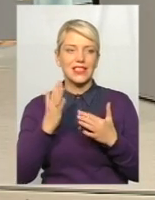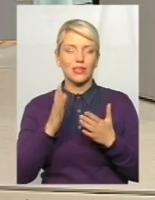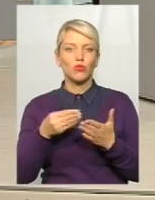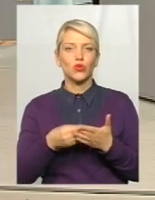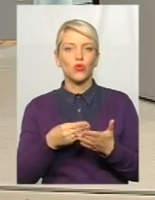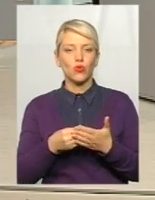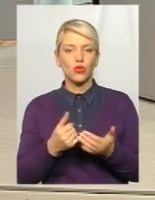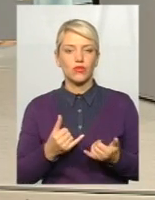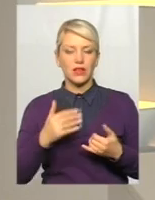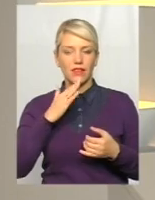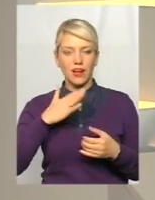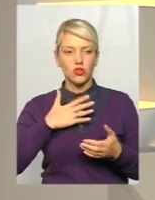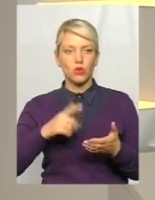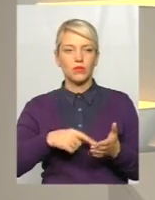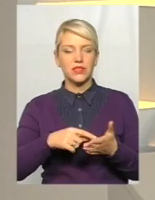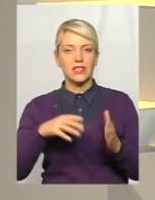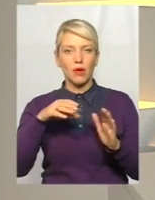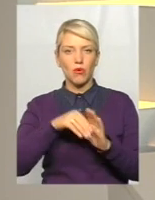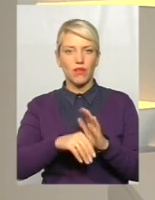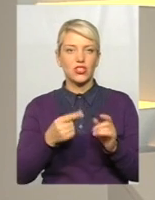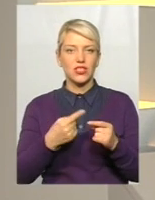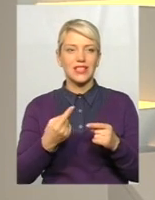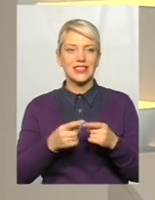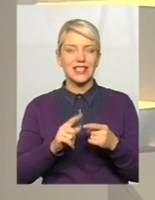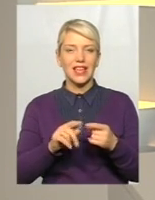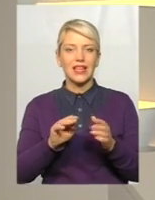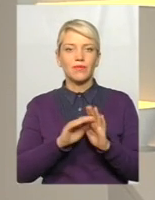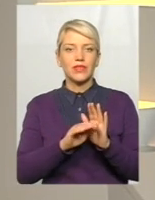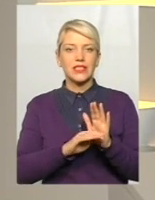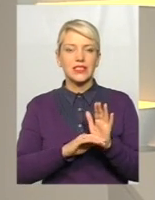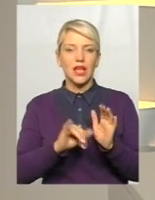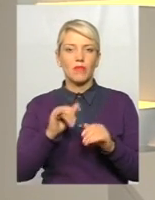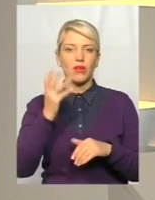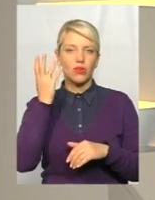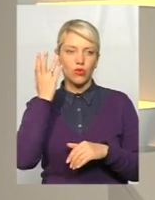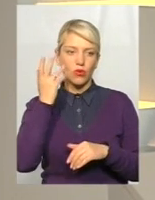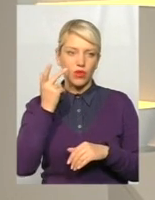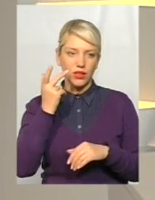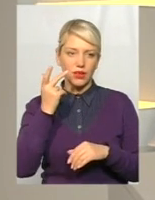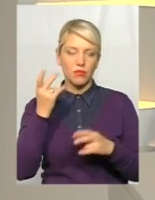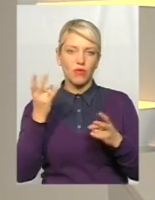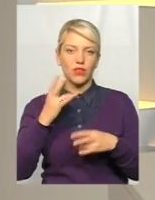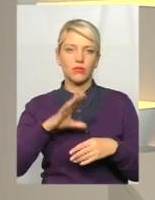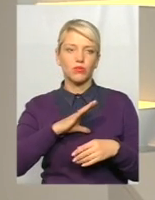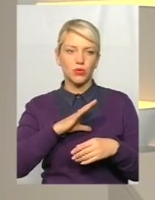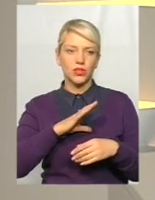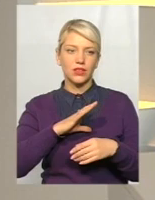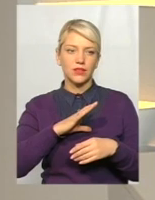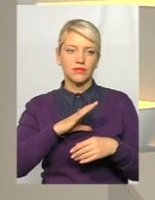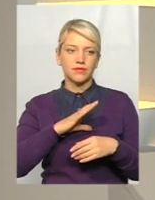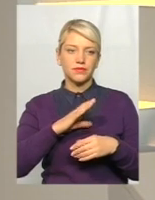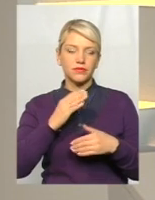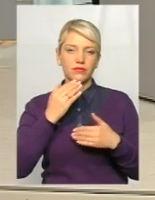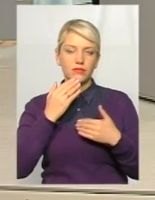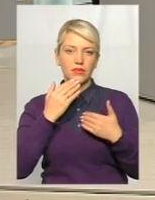коштувати для нашого міста, все ж таки, за провадження цієї системи? І коли має бути запит, все ж таки, від